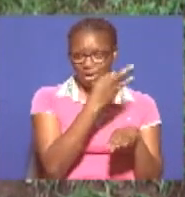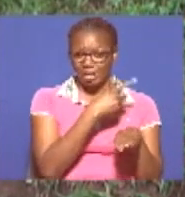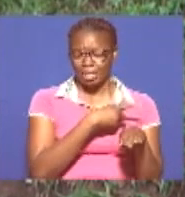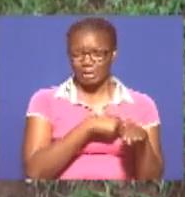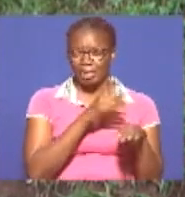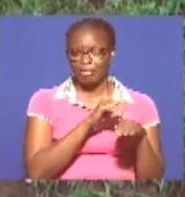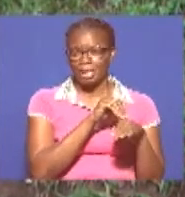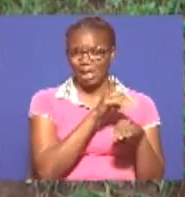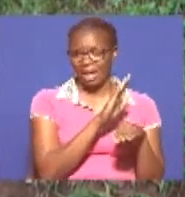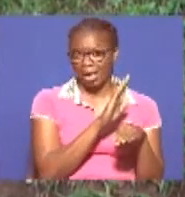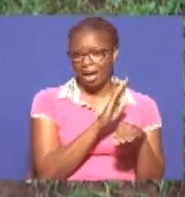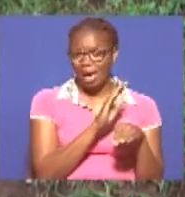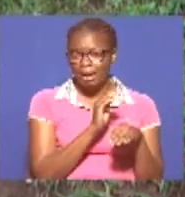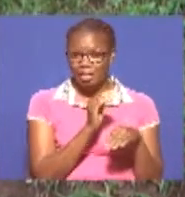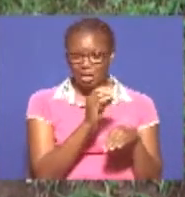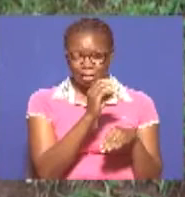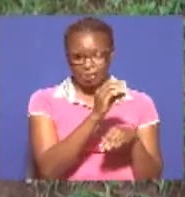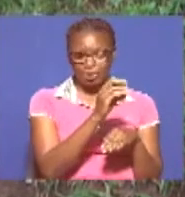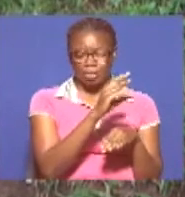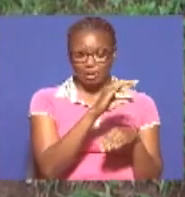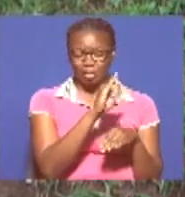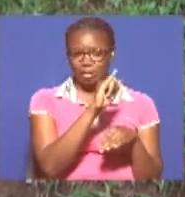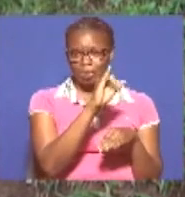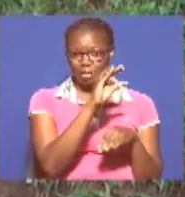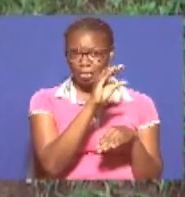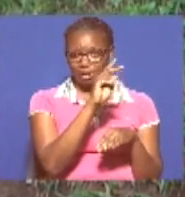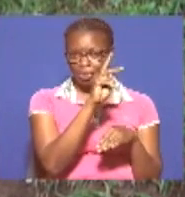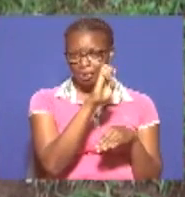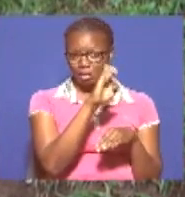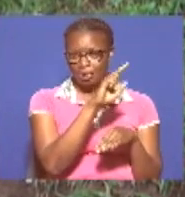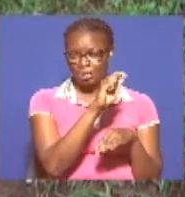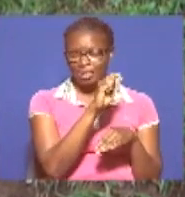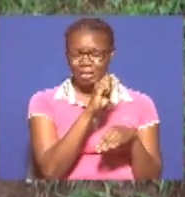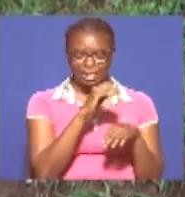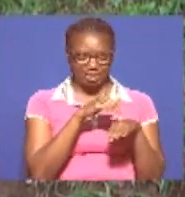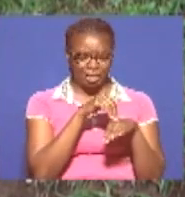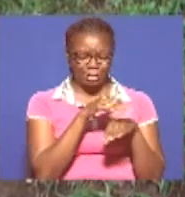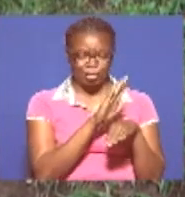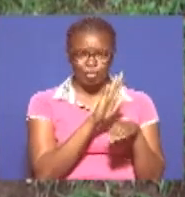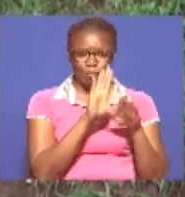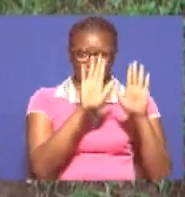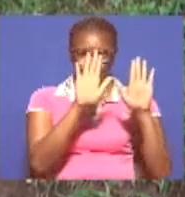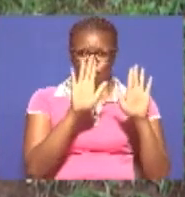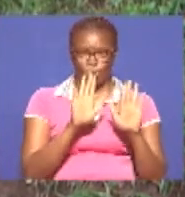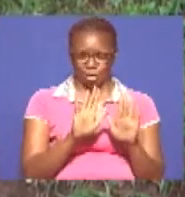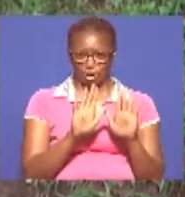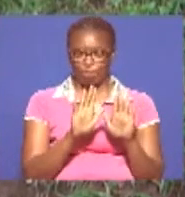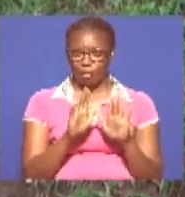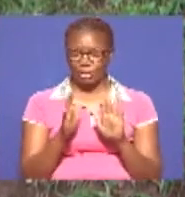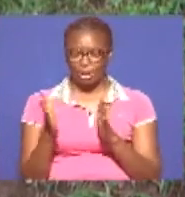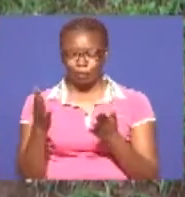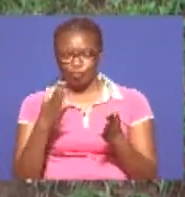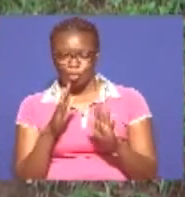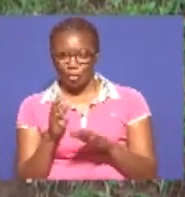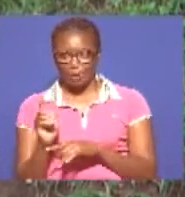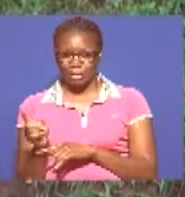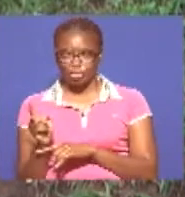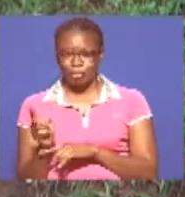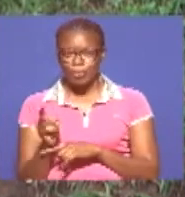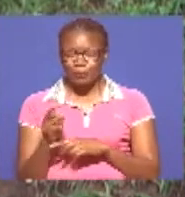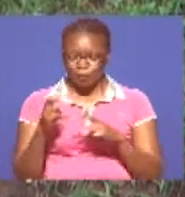times higher in protein And many times higher in protein kuliko imaziwa